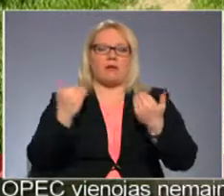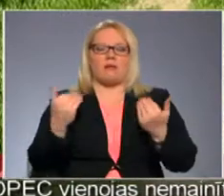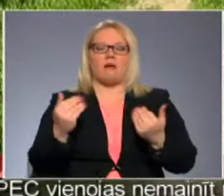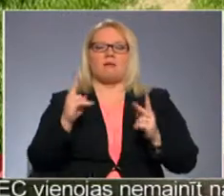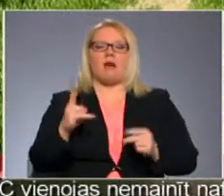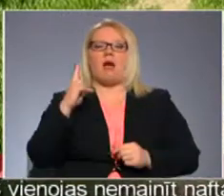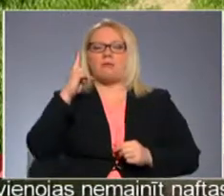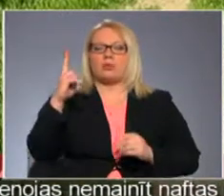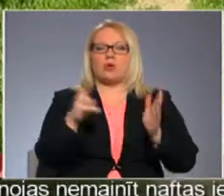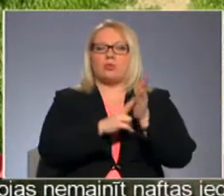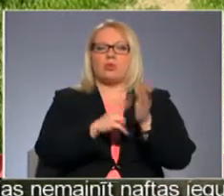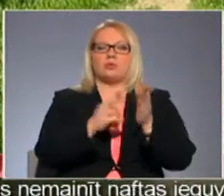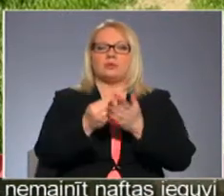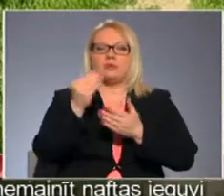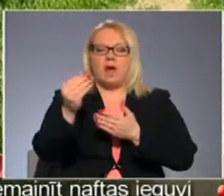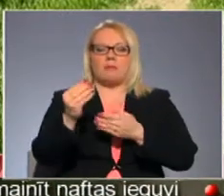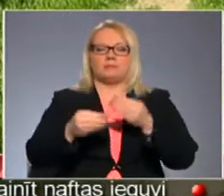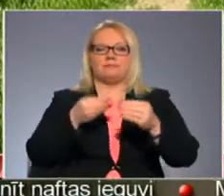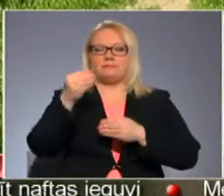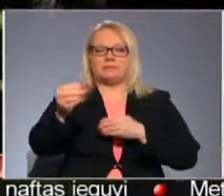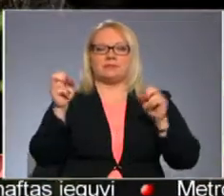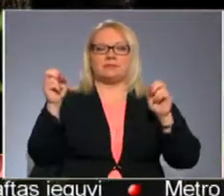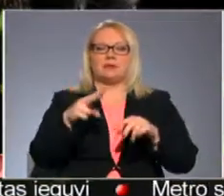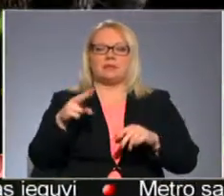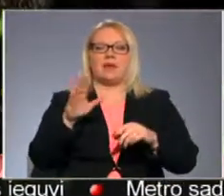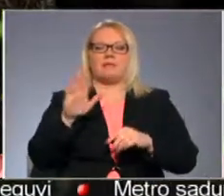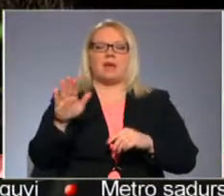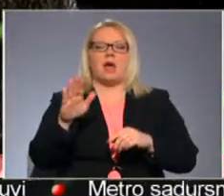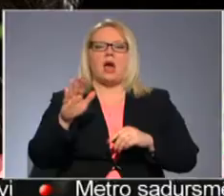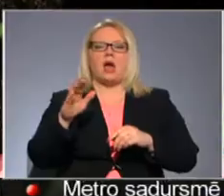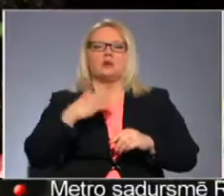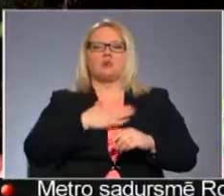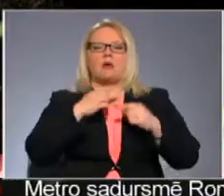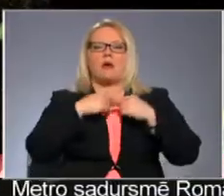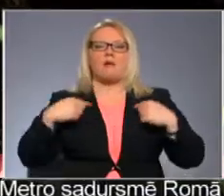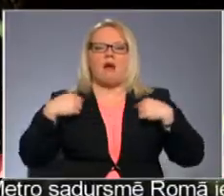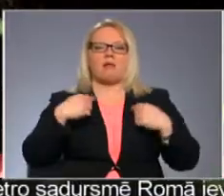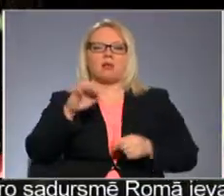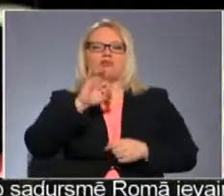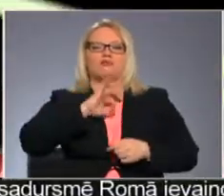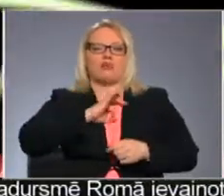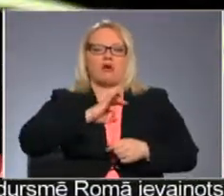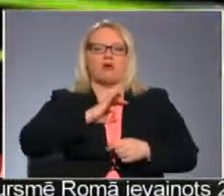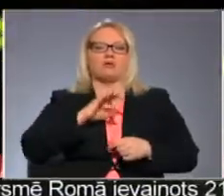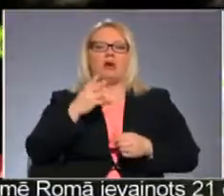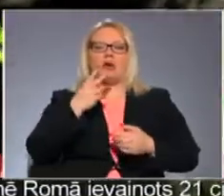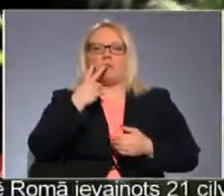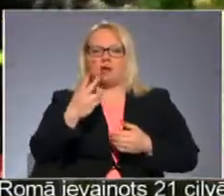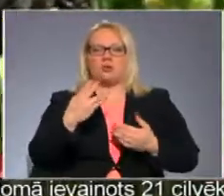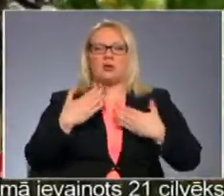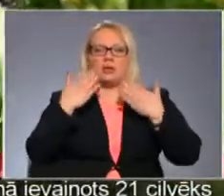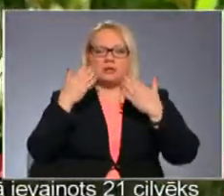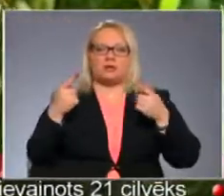apliecinājums, nodava ir samaksāta, pretī tiek izsniegts speciāls pie suņu kaklas siksnas piestipināmas žetons. Paskatoties izlasotos